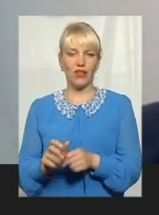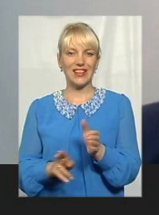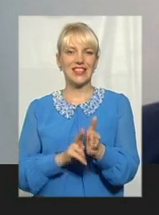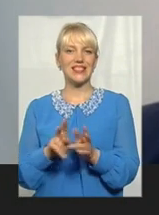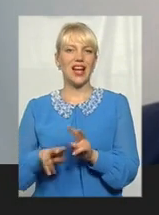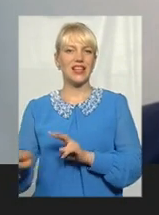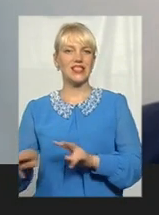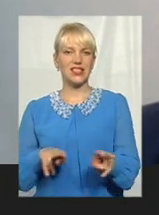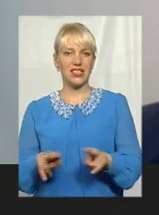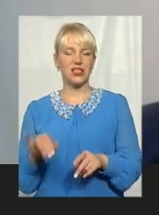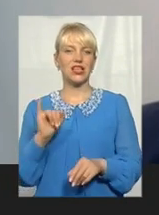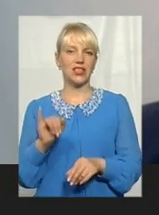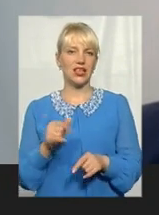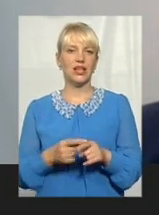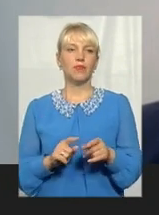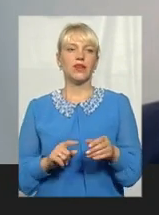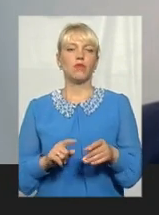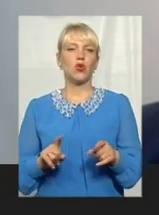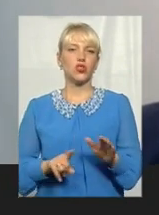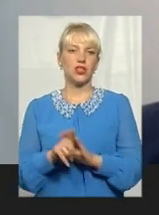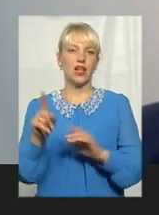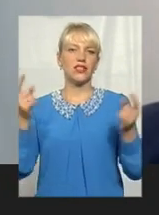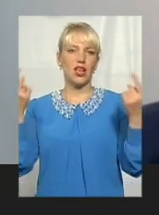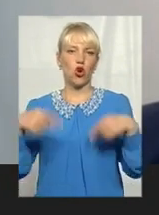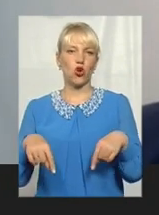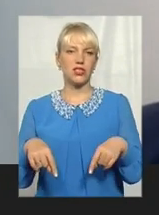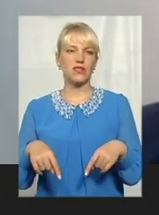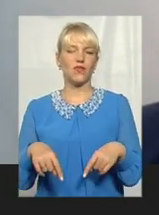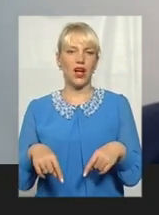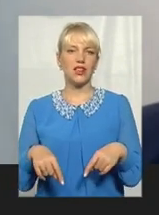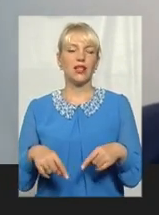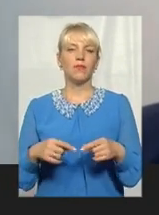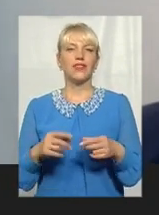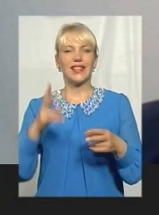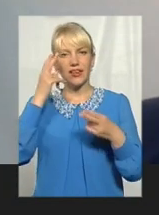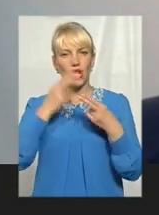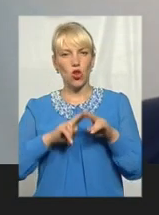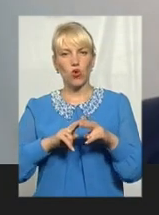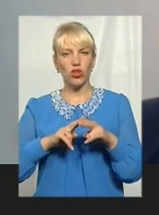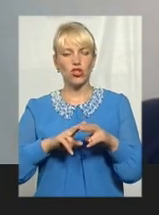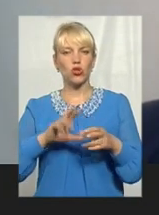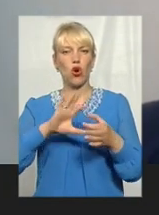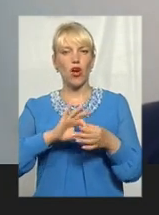результаті починається розвал цілого ланцюжка технологічного. І тому